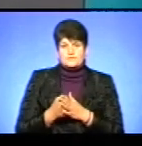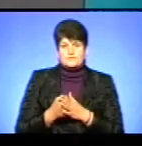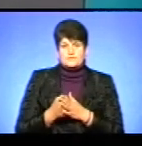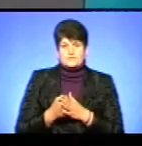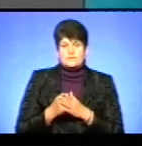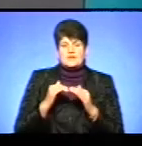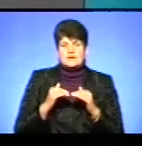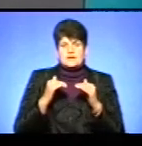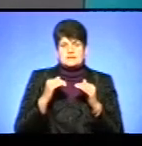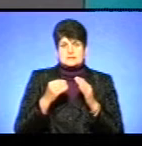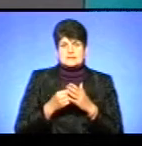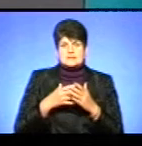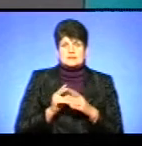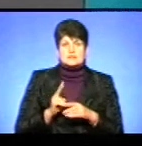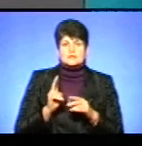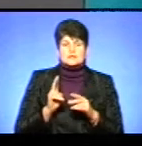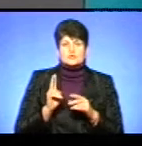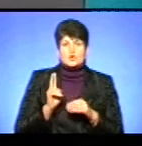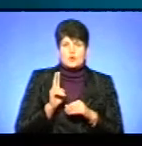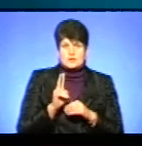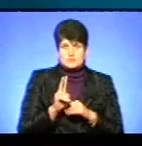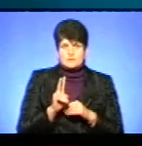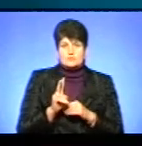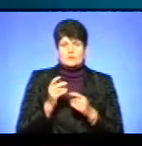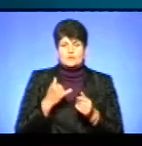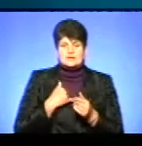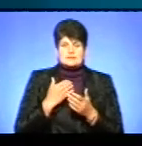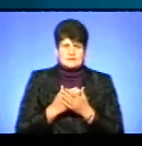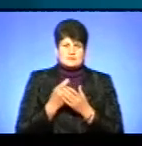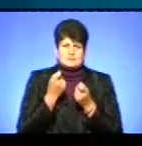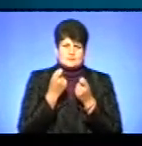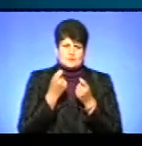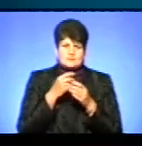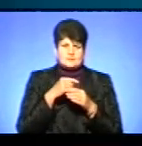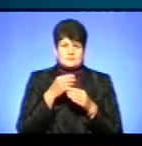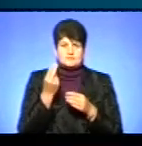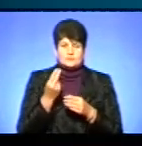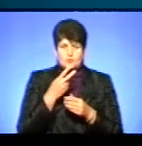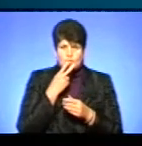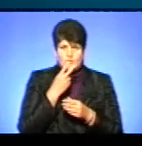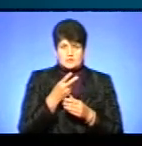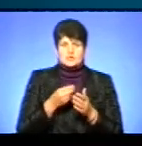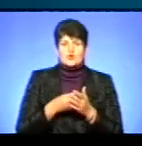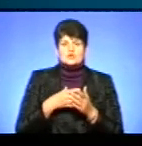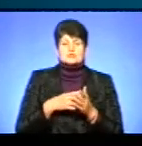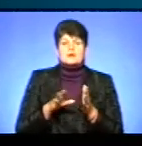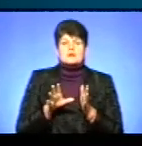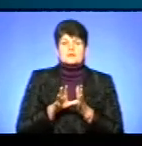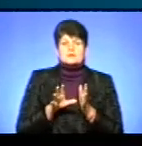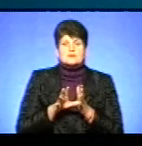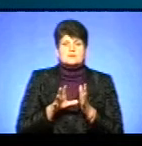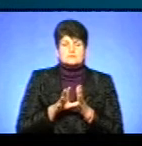ріст ціни на тролейбусі, тому що в нас є невеличка інфографіка. Давайте ми її побачимо, що через подорожчання електроенергії за формулою